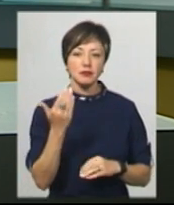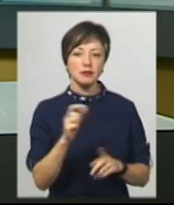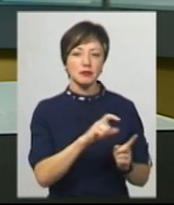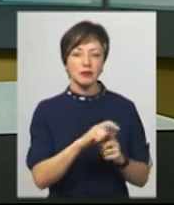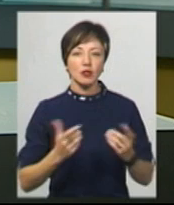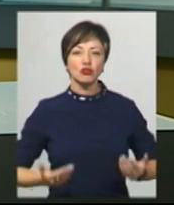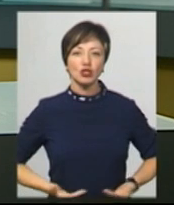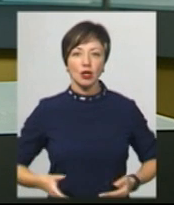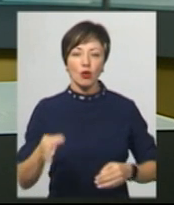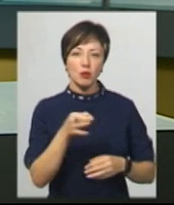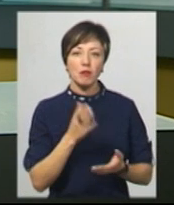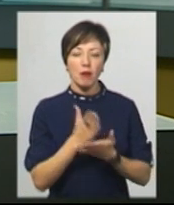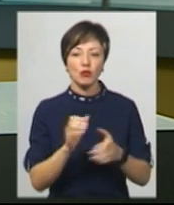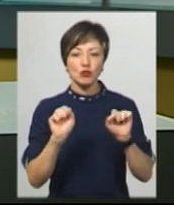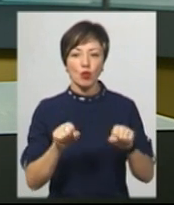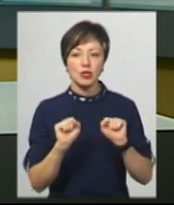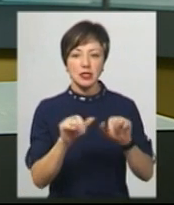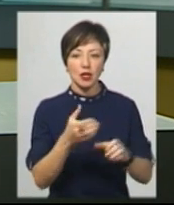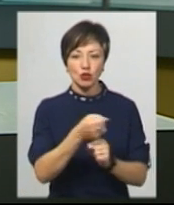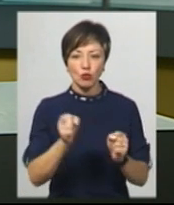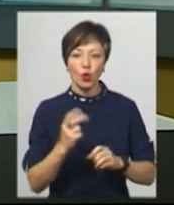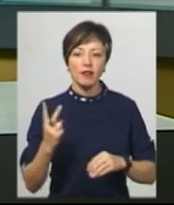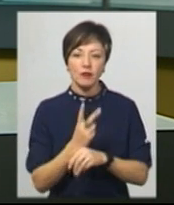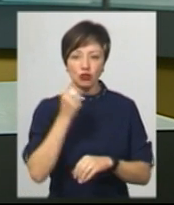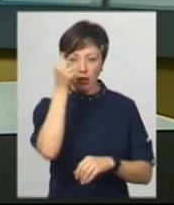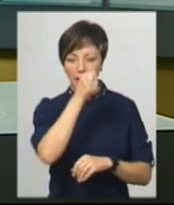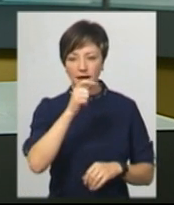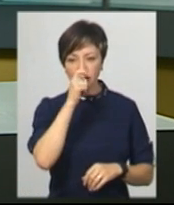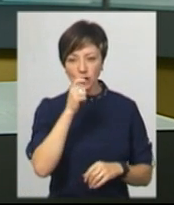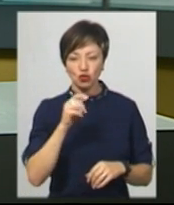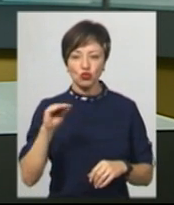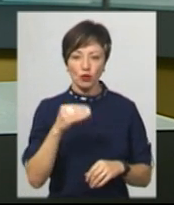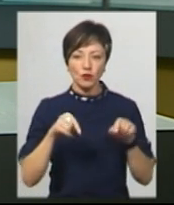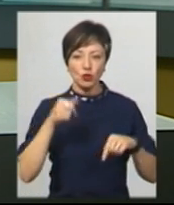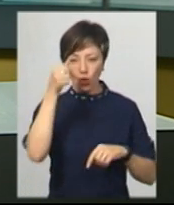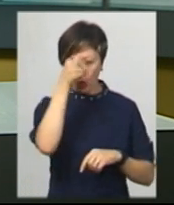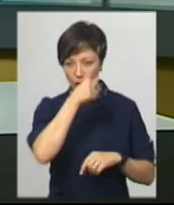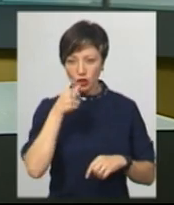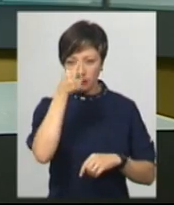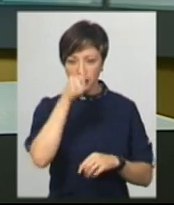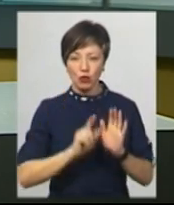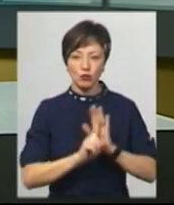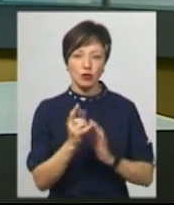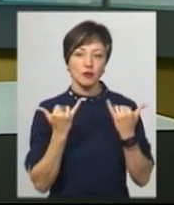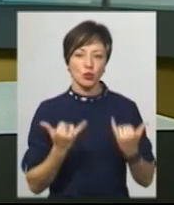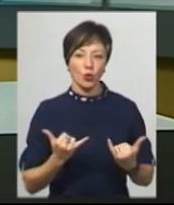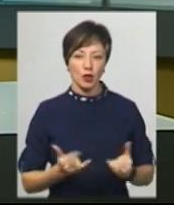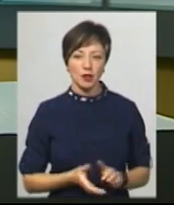словами, жителі Хмельниччини мають змогу здати зброю двічі на рік у квітні та у жовтні. Цьогорічний місячник розпочався сьогодні.